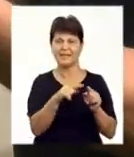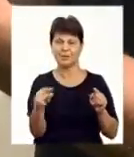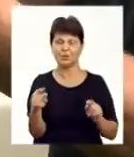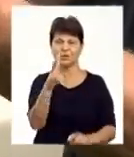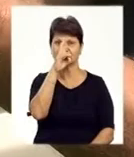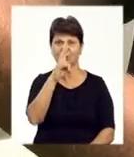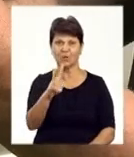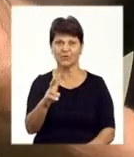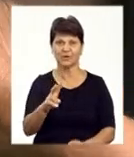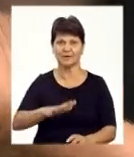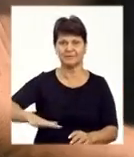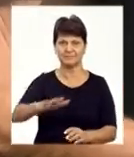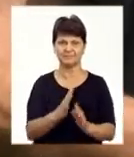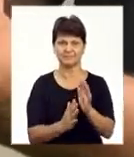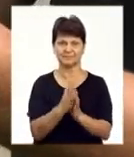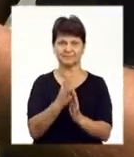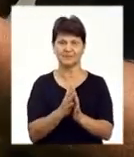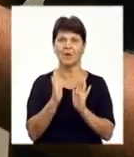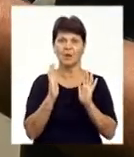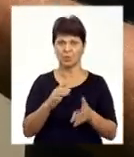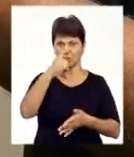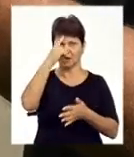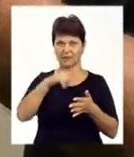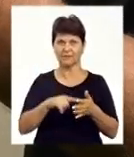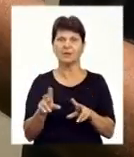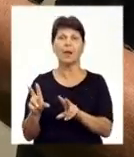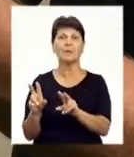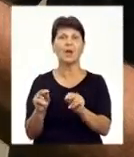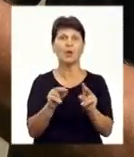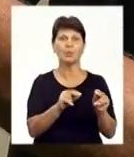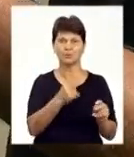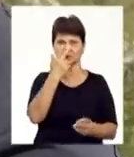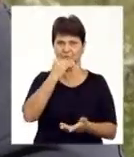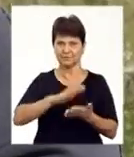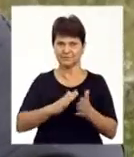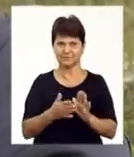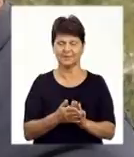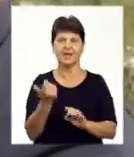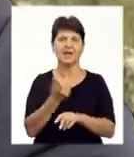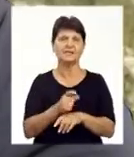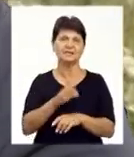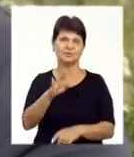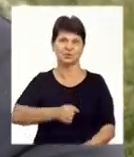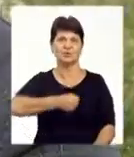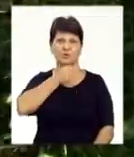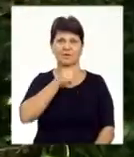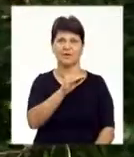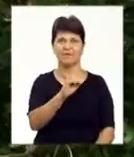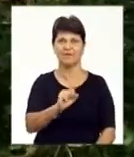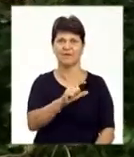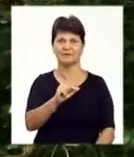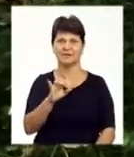місяців в угіддях, якщо будемо надіяти, що він благополучно тут переживеться, Це вже буде дорослий фазан.